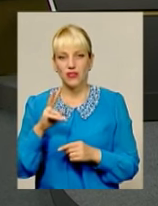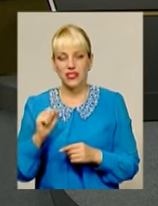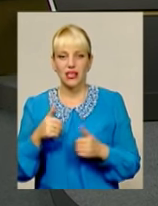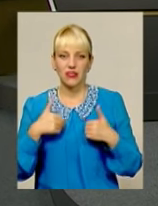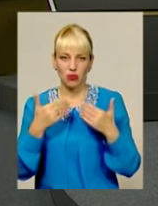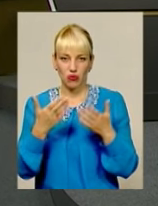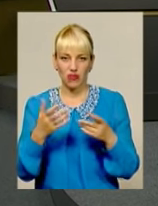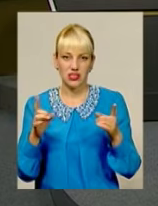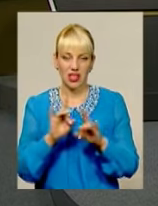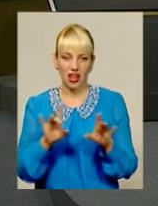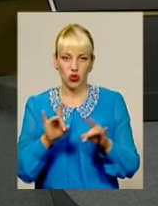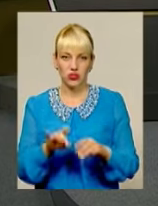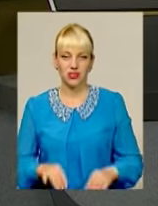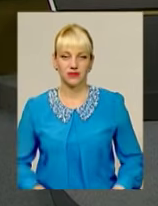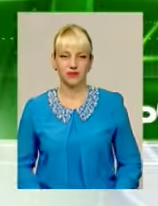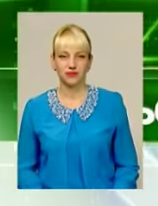анонс на початку.